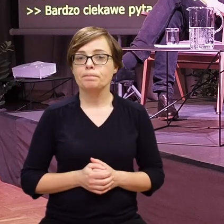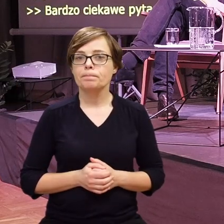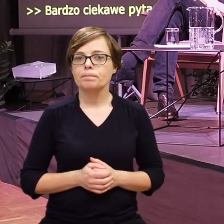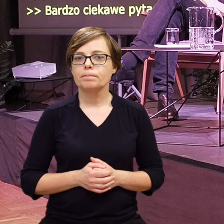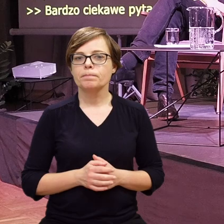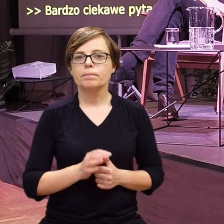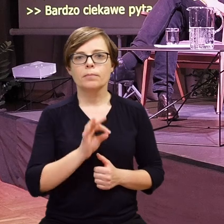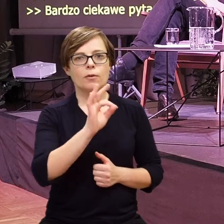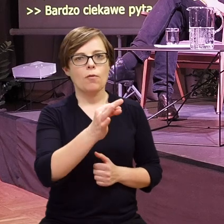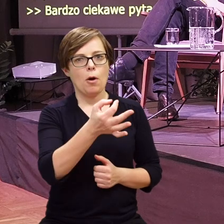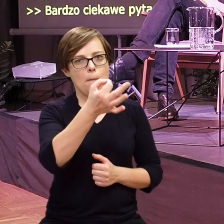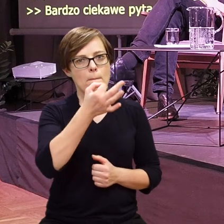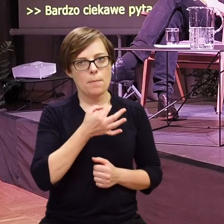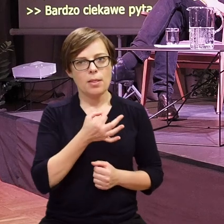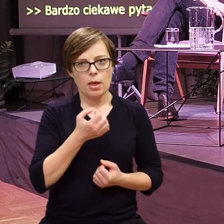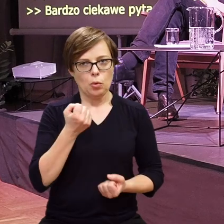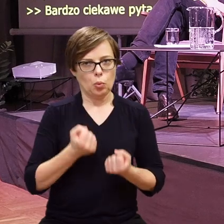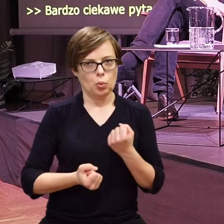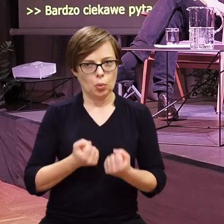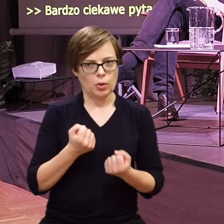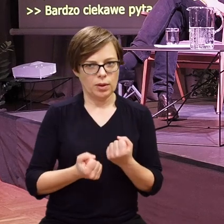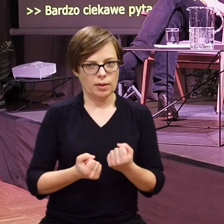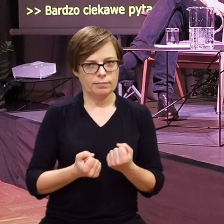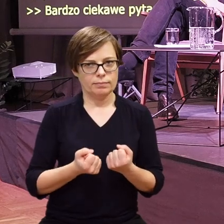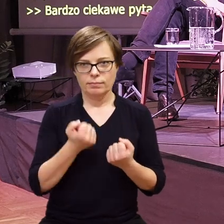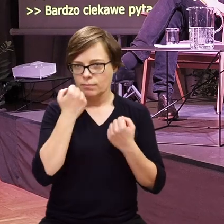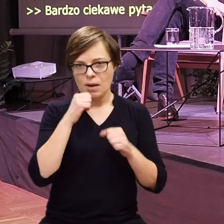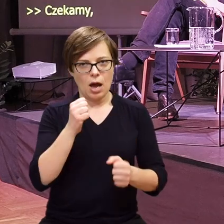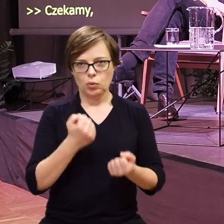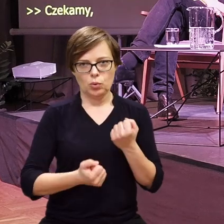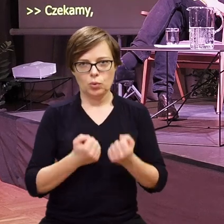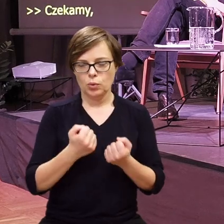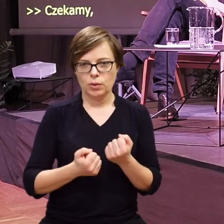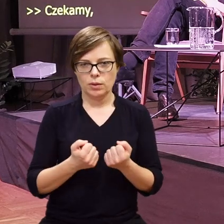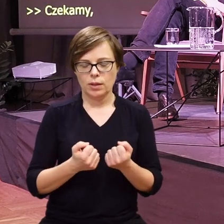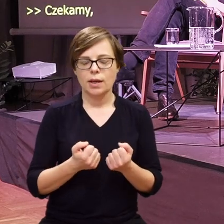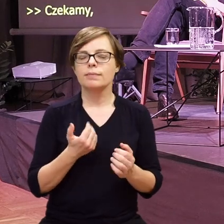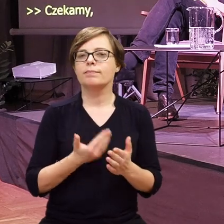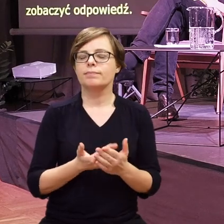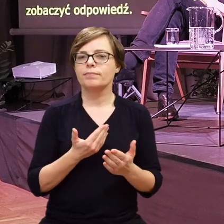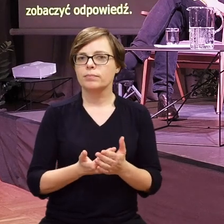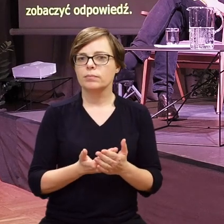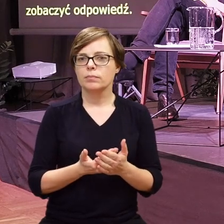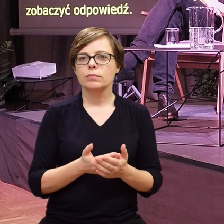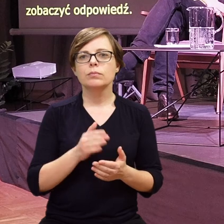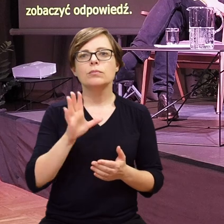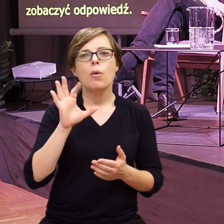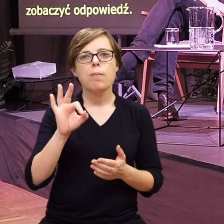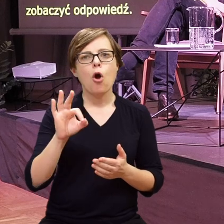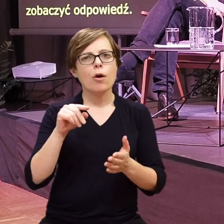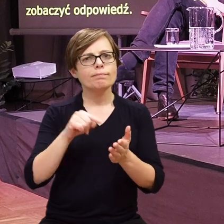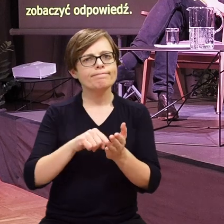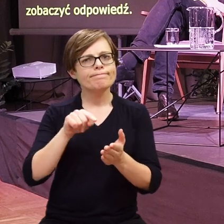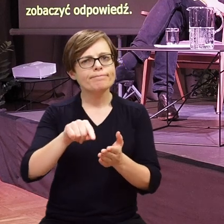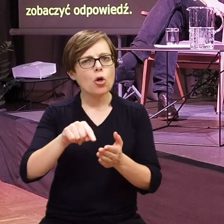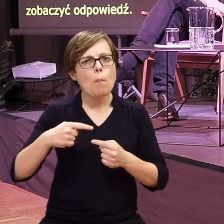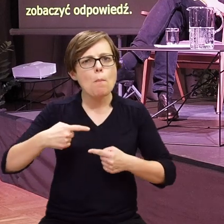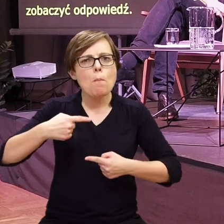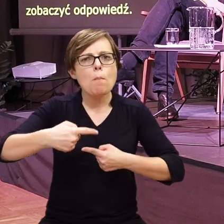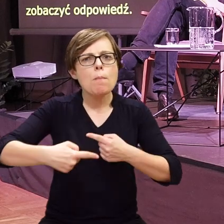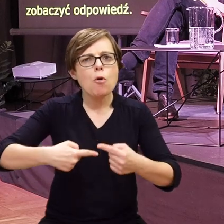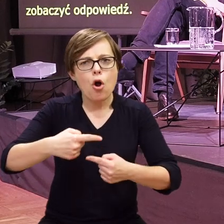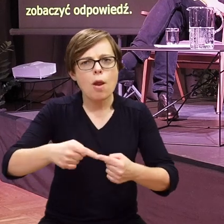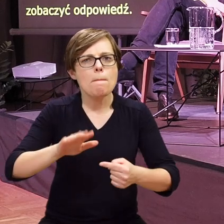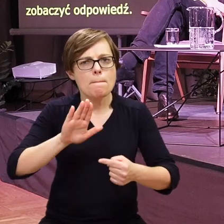To jest bardzo trudne pytanie. Już gotowy jesteś? Możesz patrzeć? Dobra. Dobrze. To jest bardzo trudne pytanie, bo to pokolenie, które